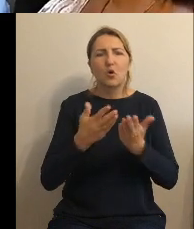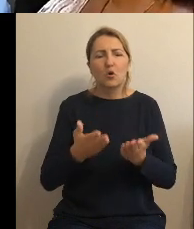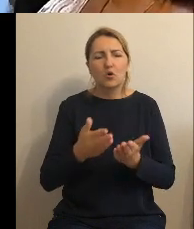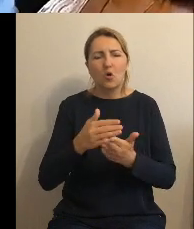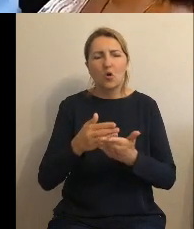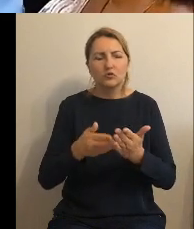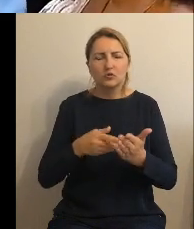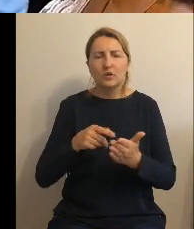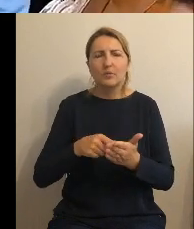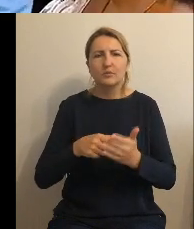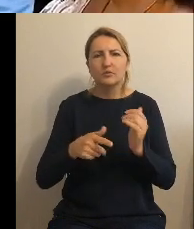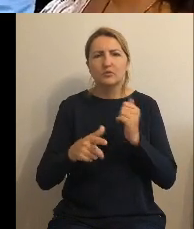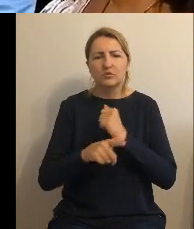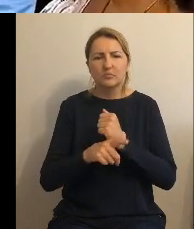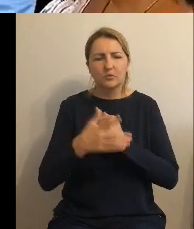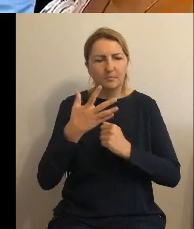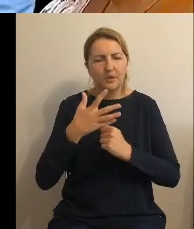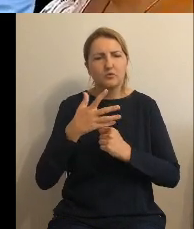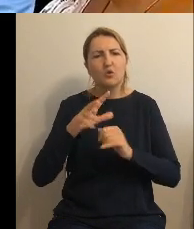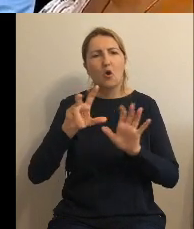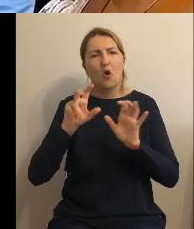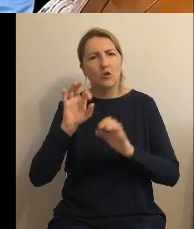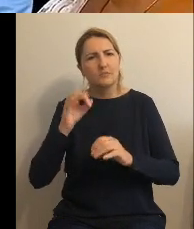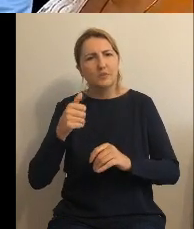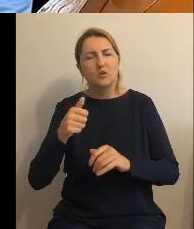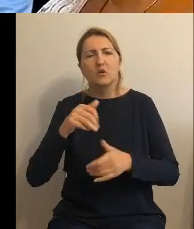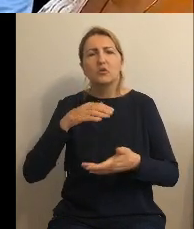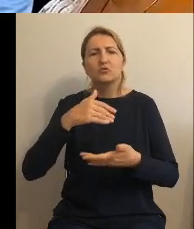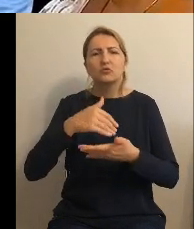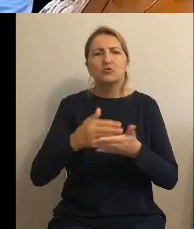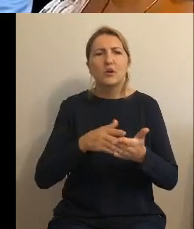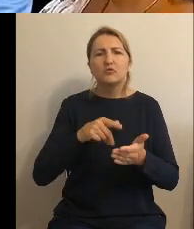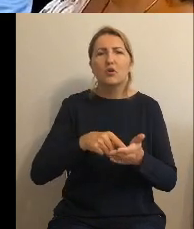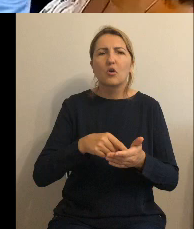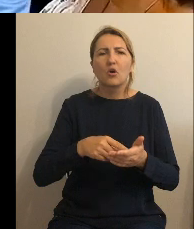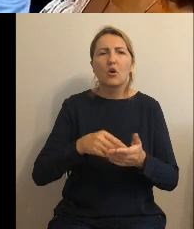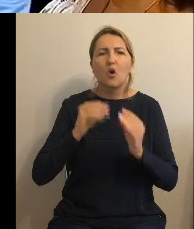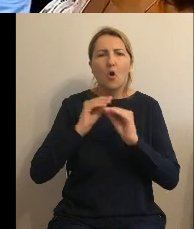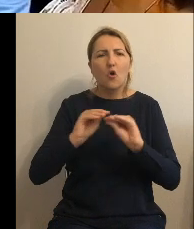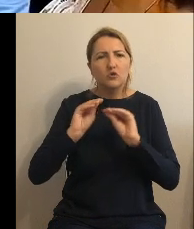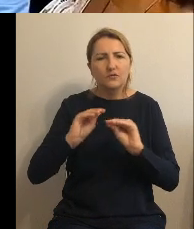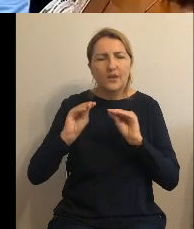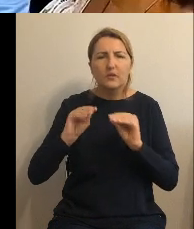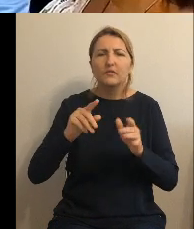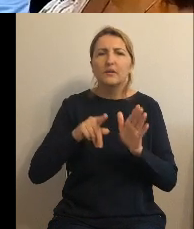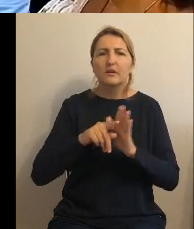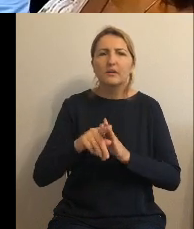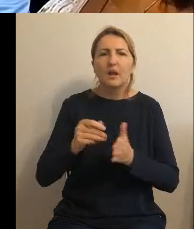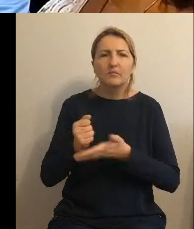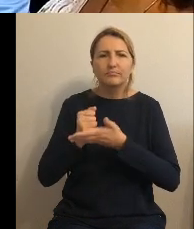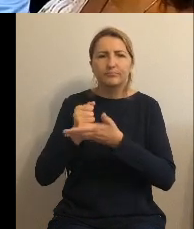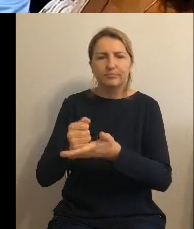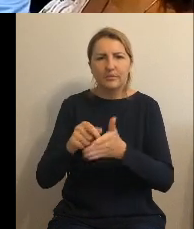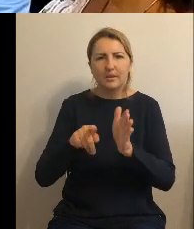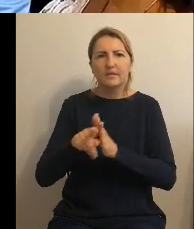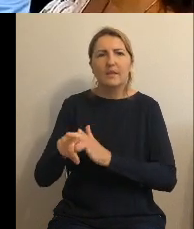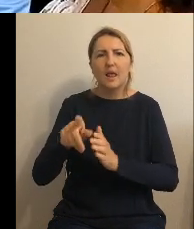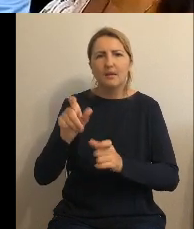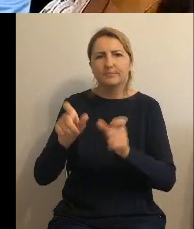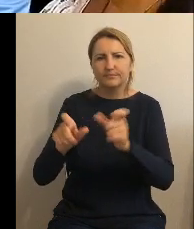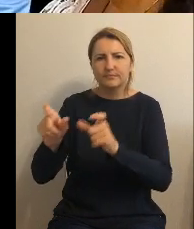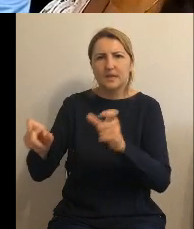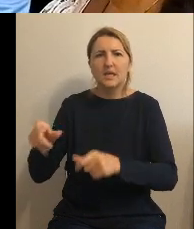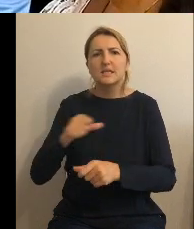Chodzi o część oświatową subwencji ogólnej dla jednostek samorządu terytorialnego. Ja bardzo bym prosił, aby